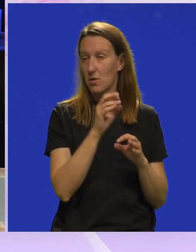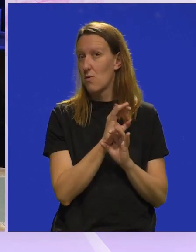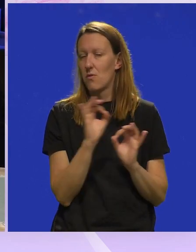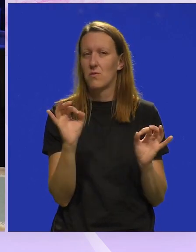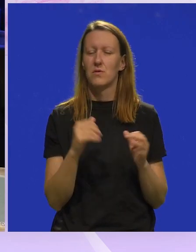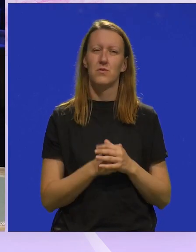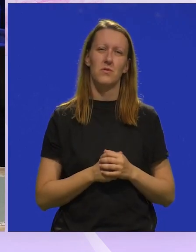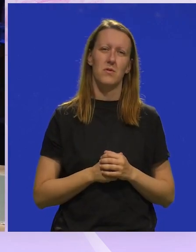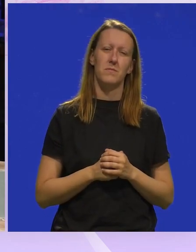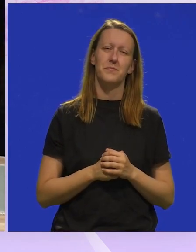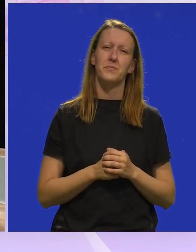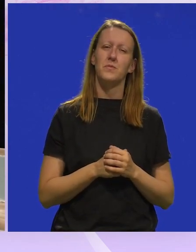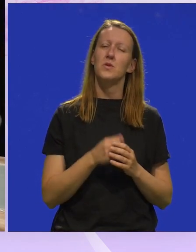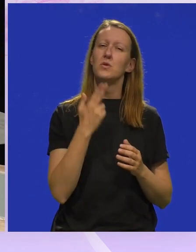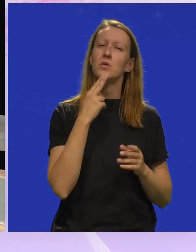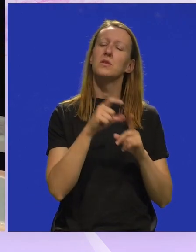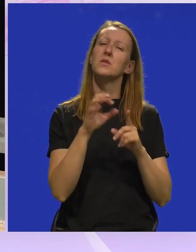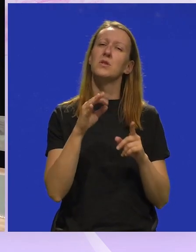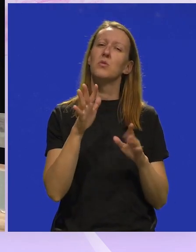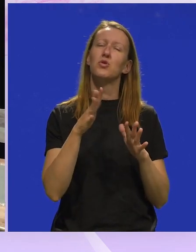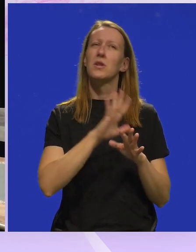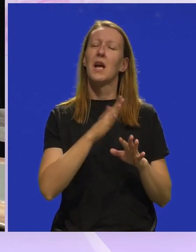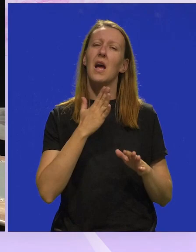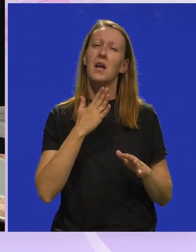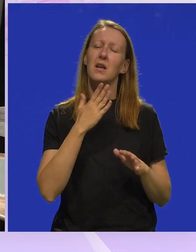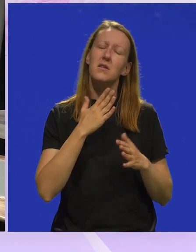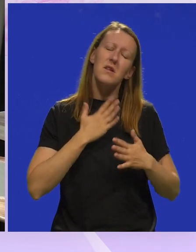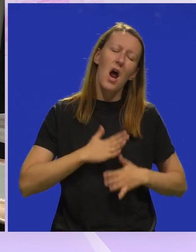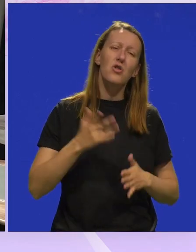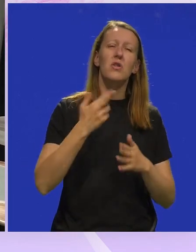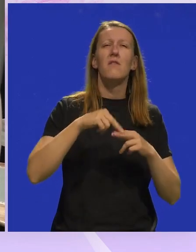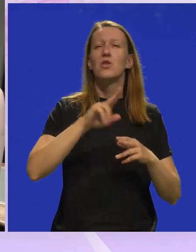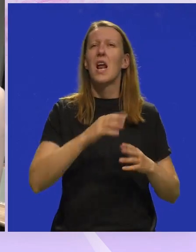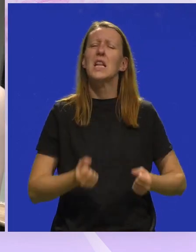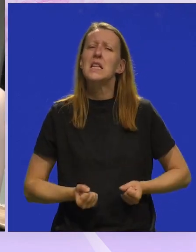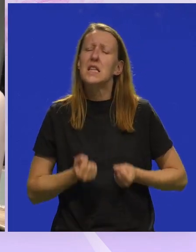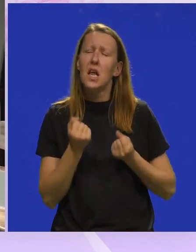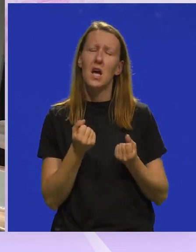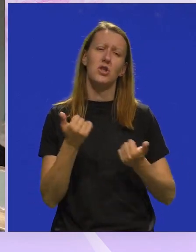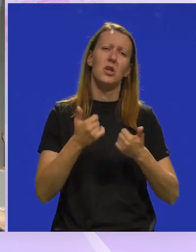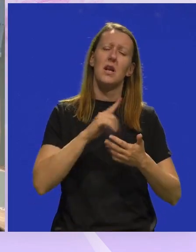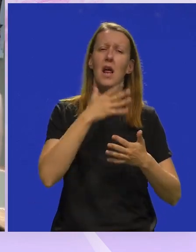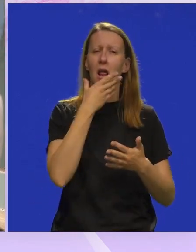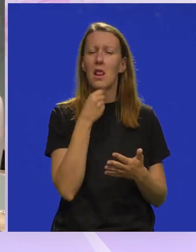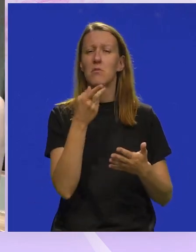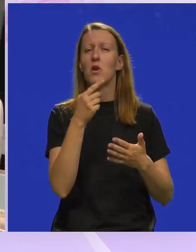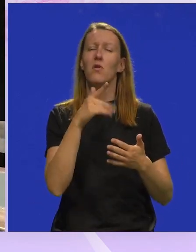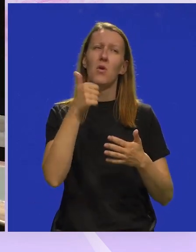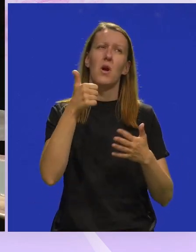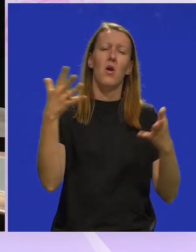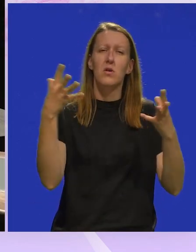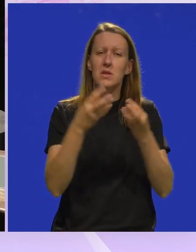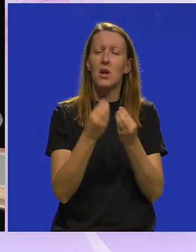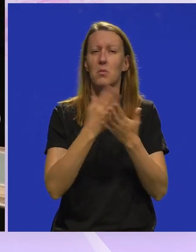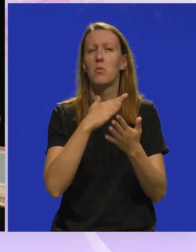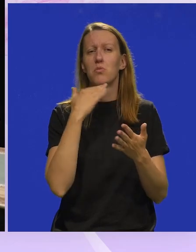fantastični. Koji je dio možda najdraži, možda i ne najdraži, možda najzahtjevniji ili najljepši, evo, onako u jednu